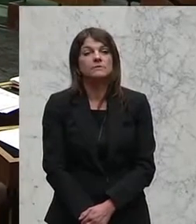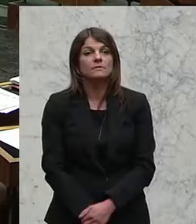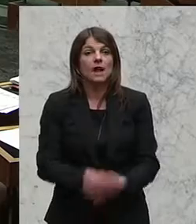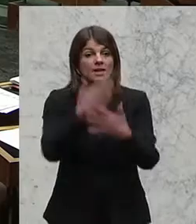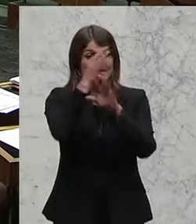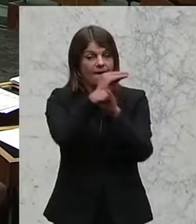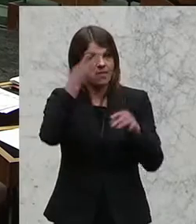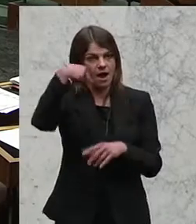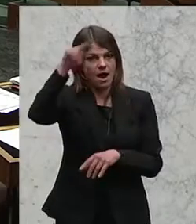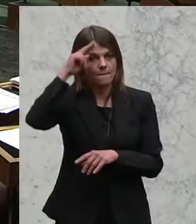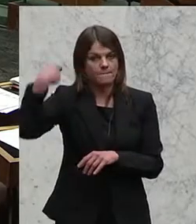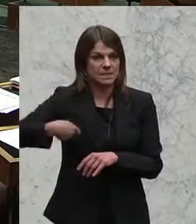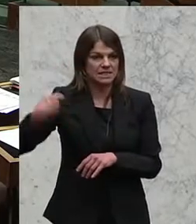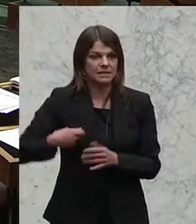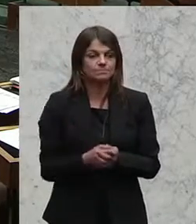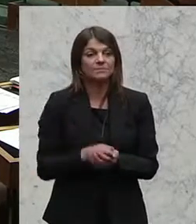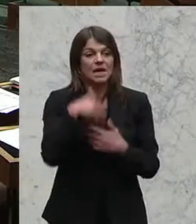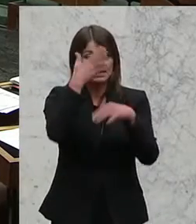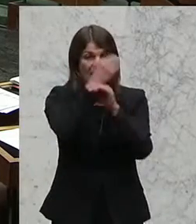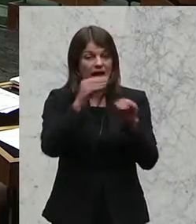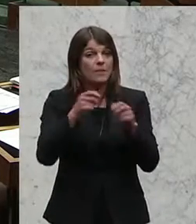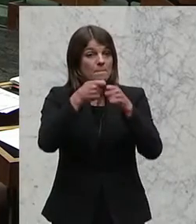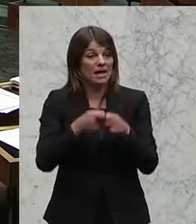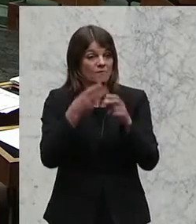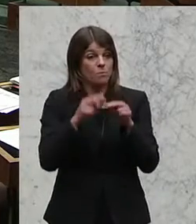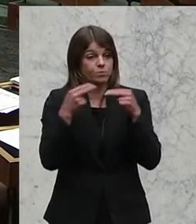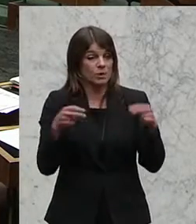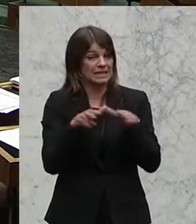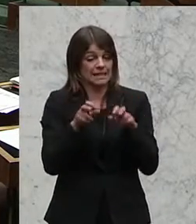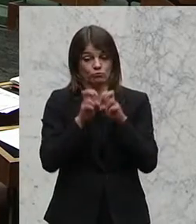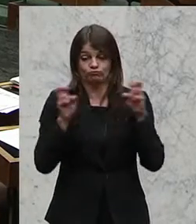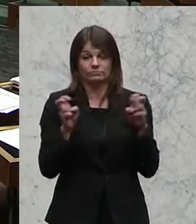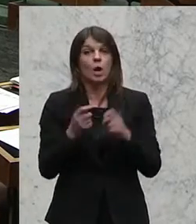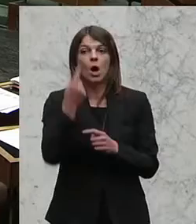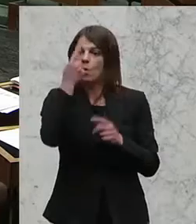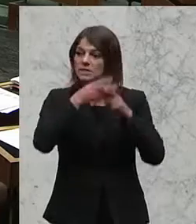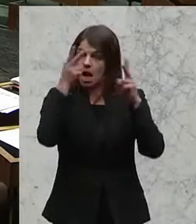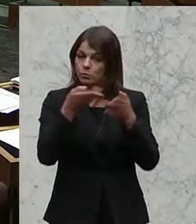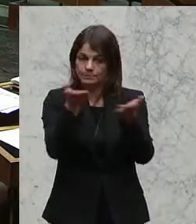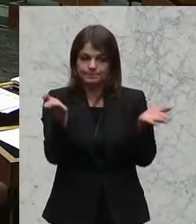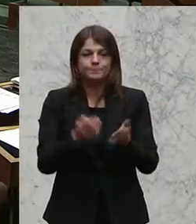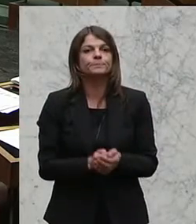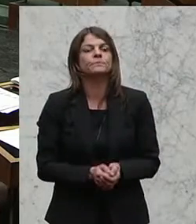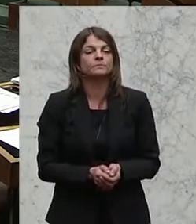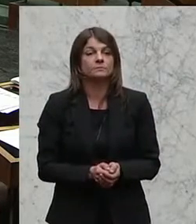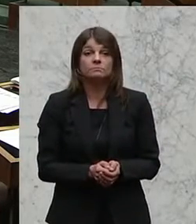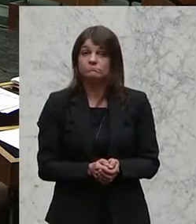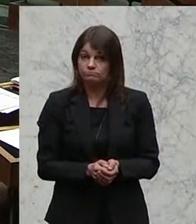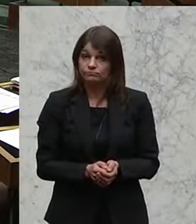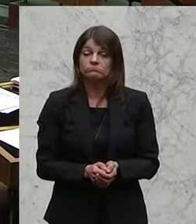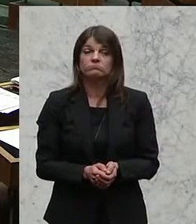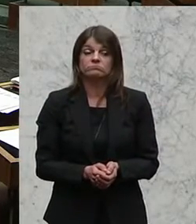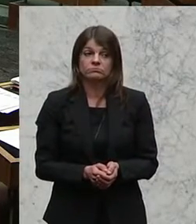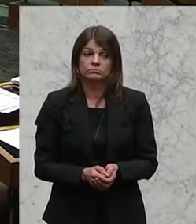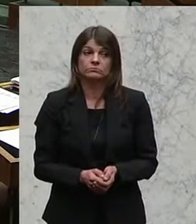Sehr geehrter Herr Präsident, sehr geehrte Mitglieder der Bundesregierung, Heushaus, nach wie